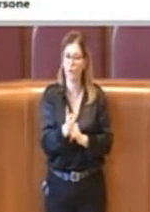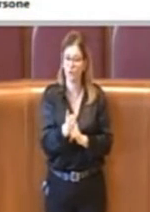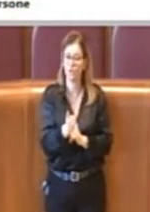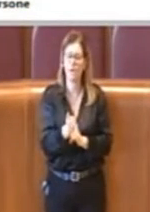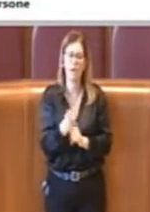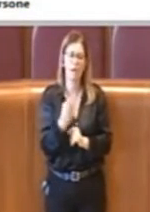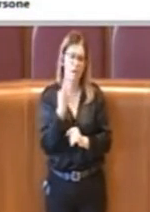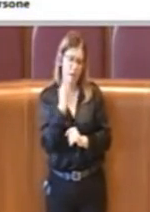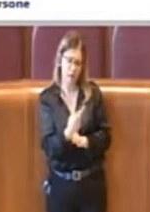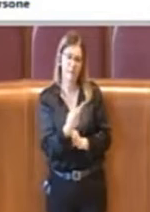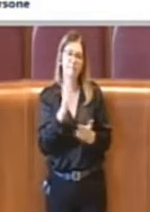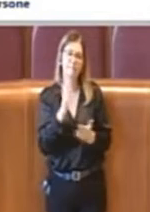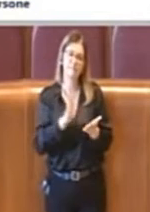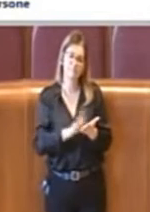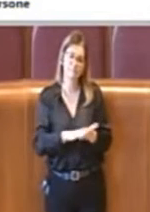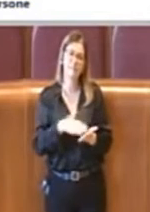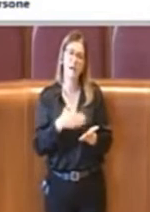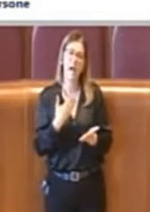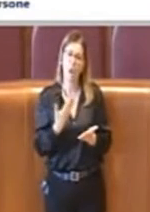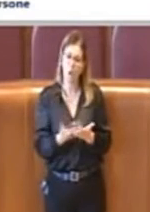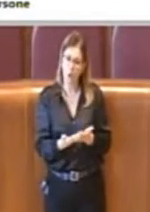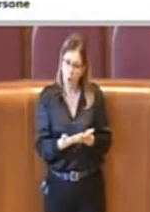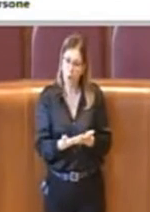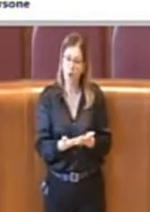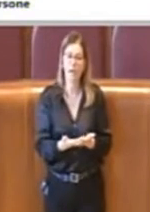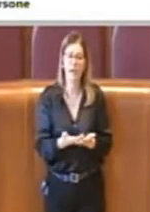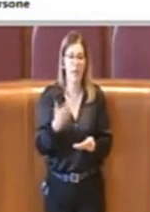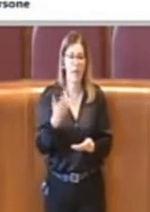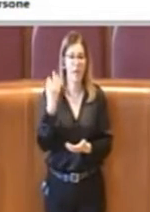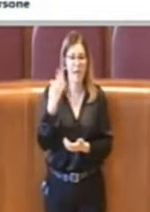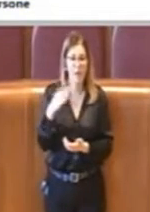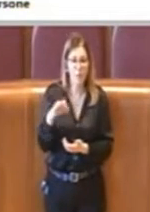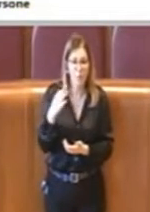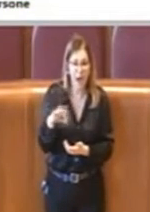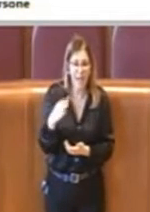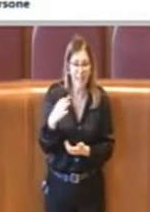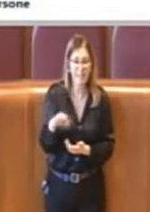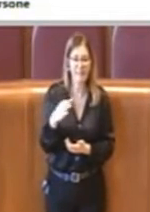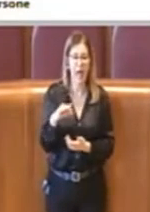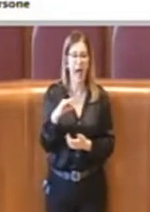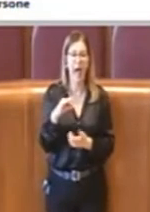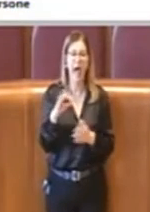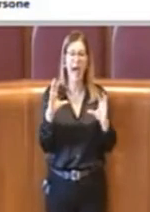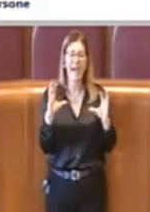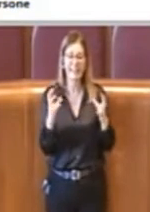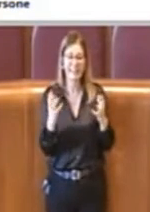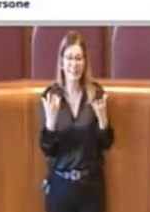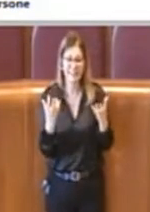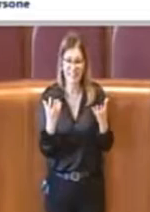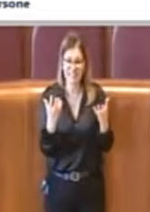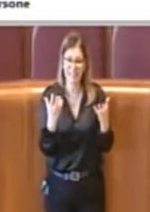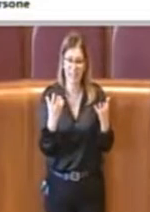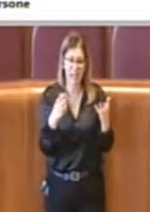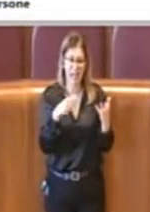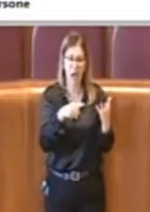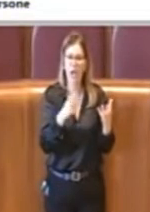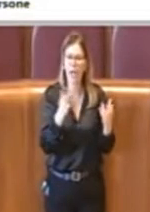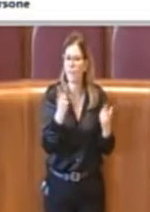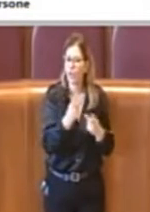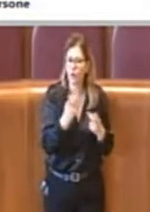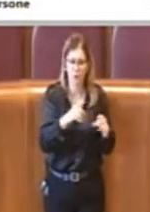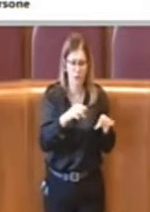il valore e la qualità artistica dei programmi realizzati incidente solo per il 25%,